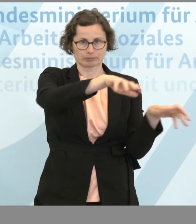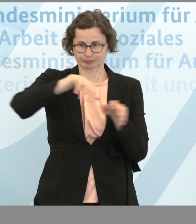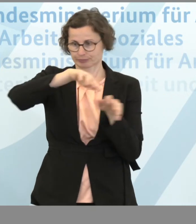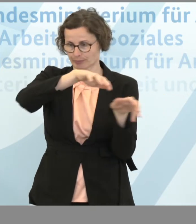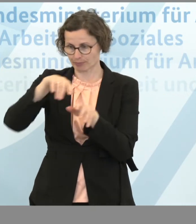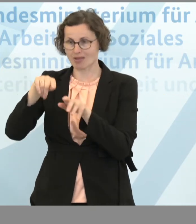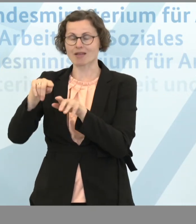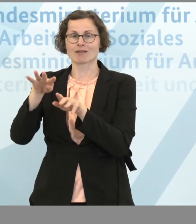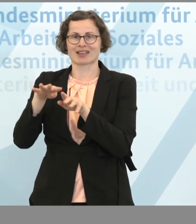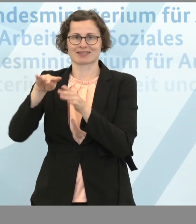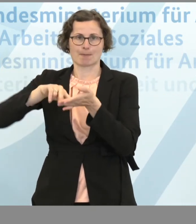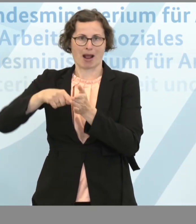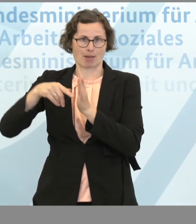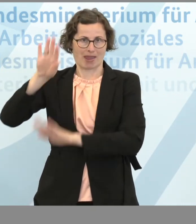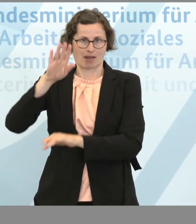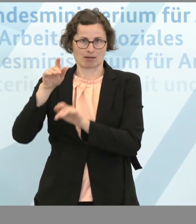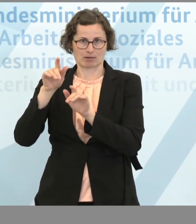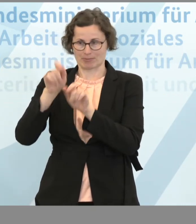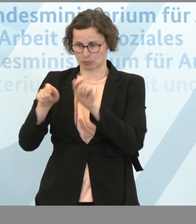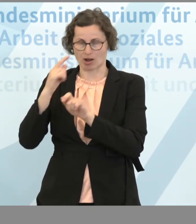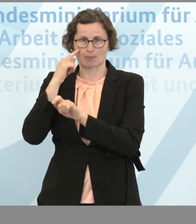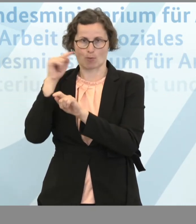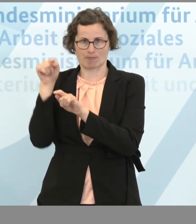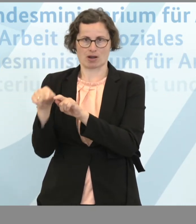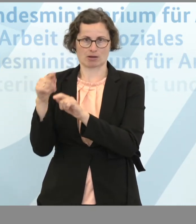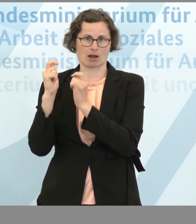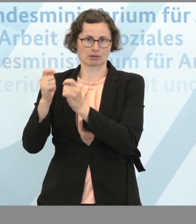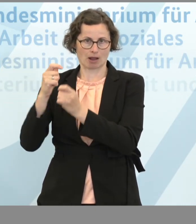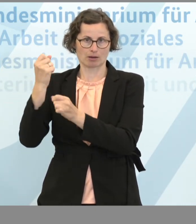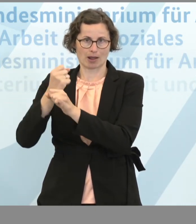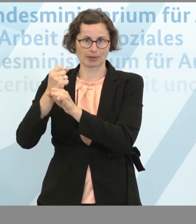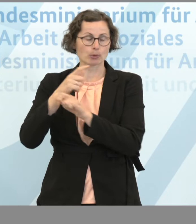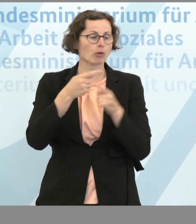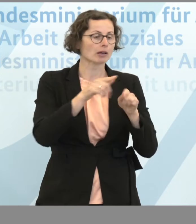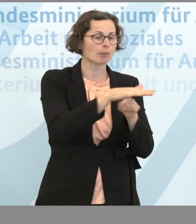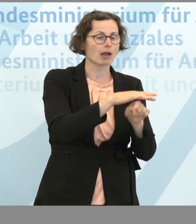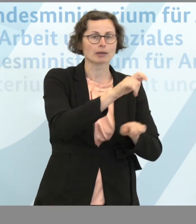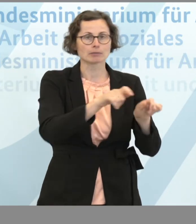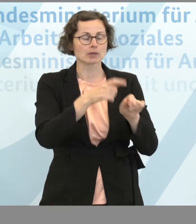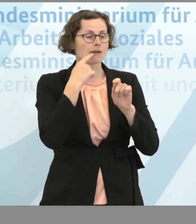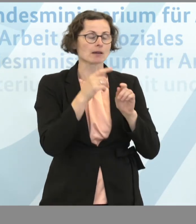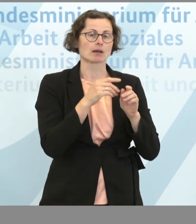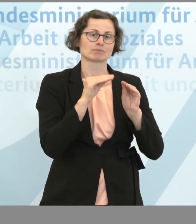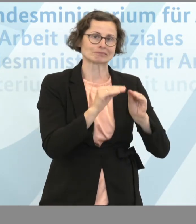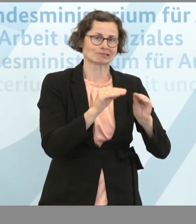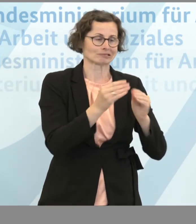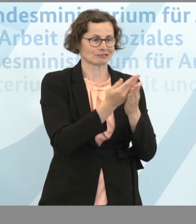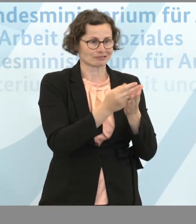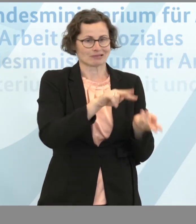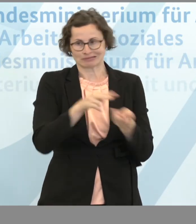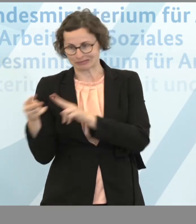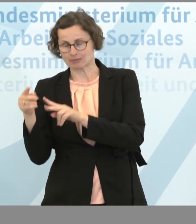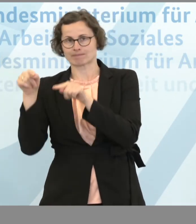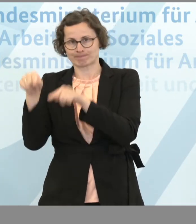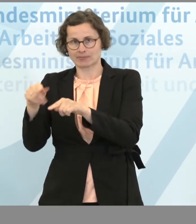in dem Mitarbeiterinnen Mitarbeitern aus anderen Bereichen weitergebildet wurden, Kurzarbeit, Anmeldungen und auch Auszahlungen machen zu